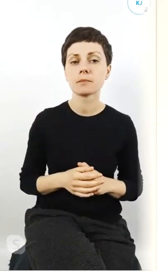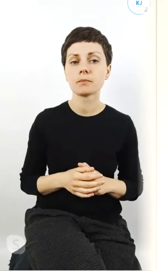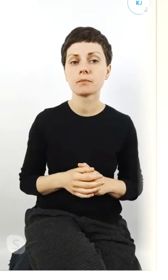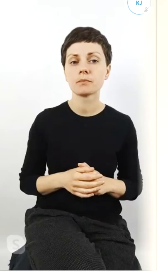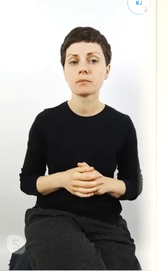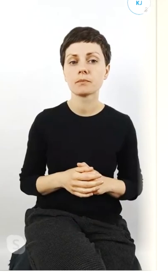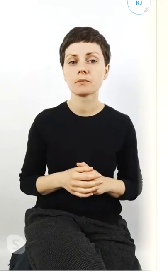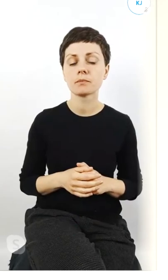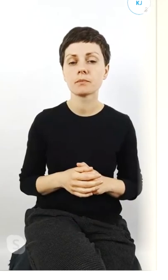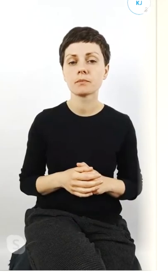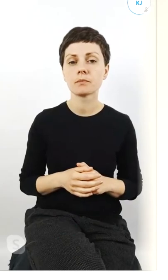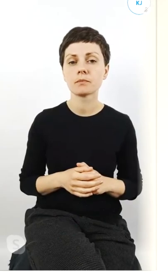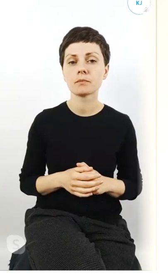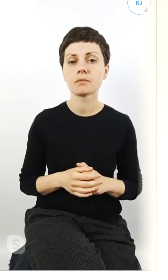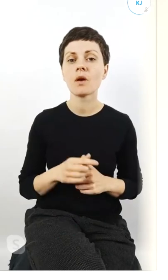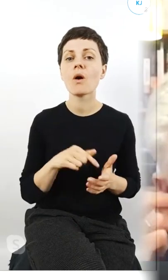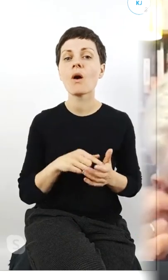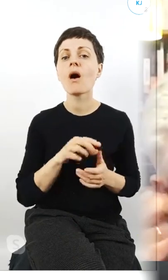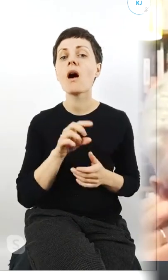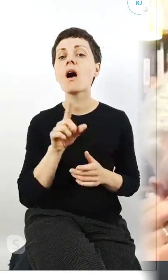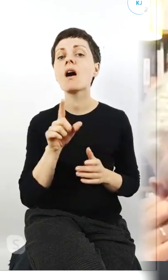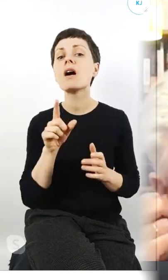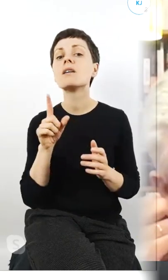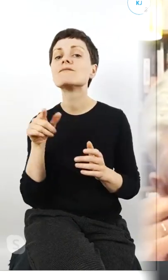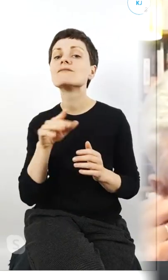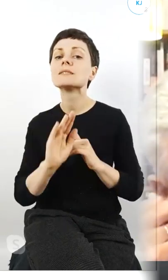ideałów które są dla was ważne